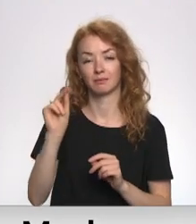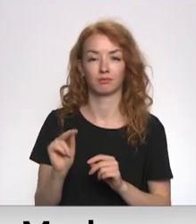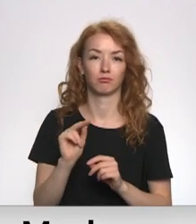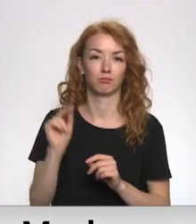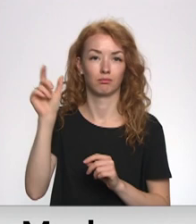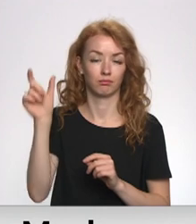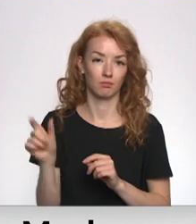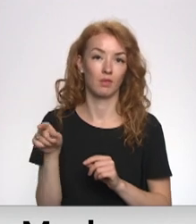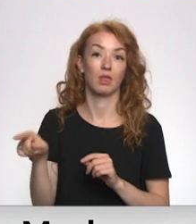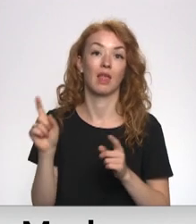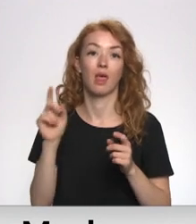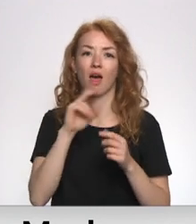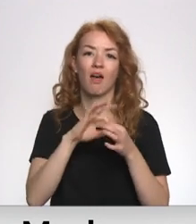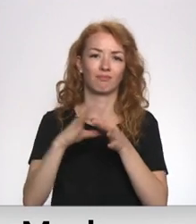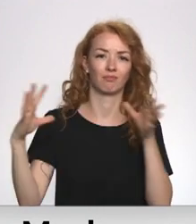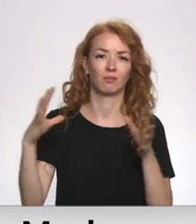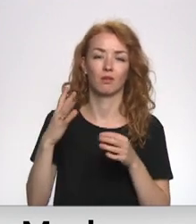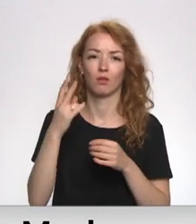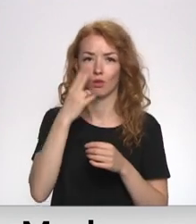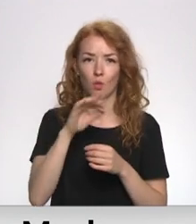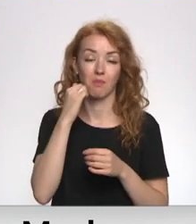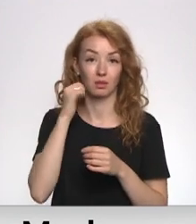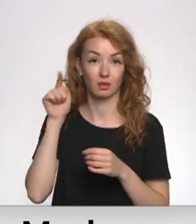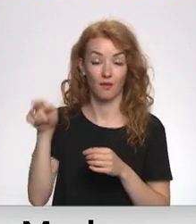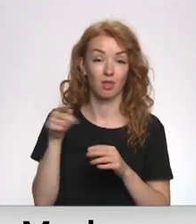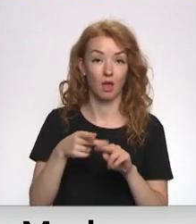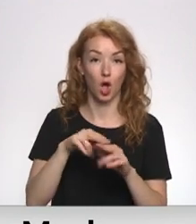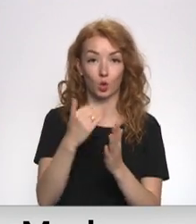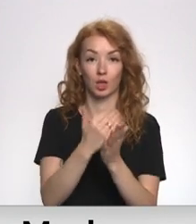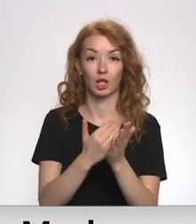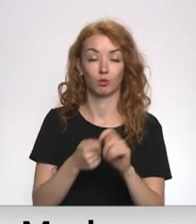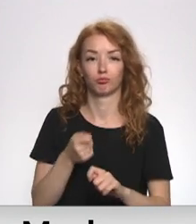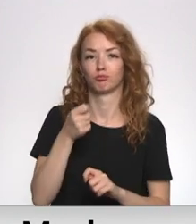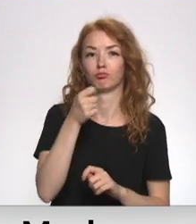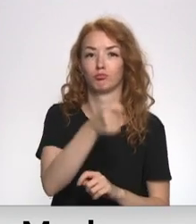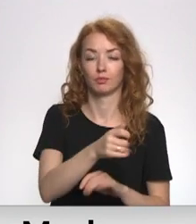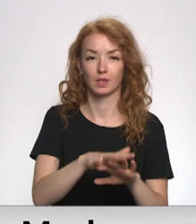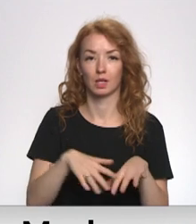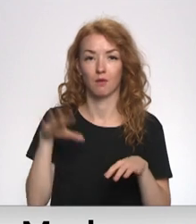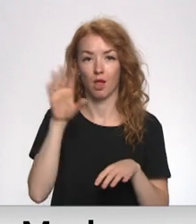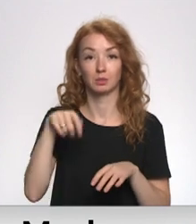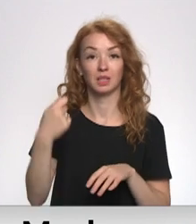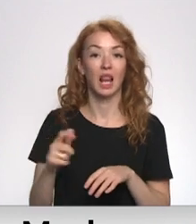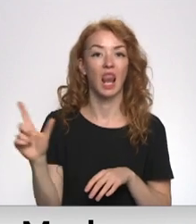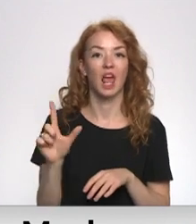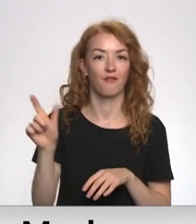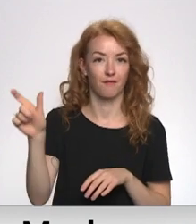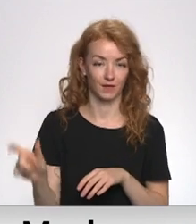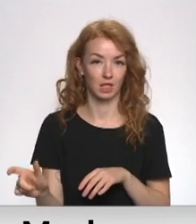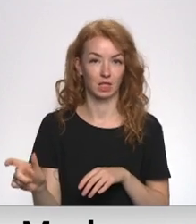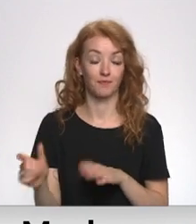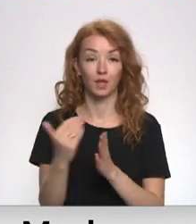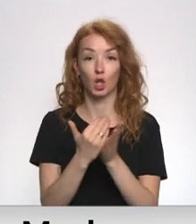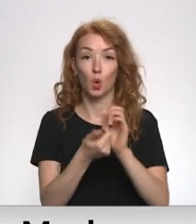no Maskavas patriarkāta jeb autokefālija. Šādu likuma projektu saimā šodien iesniedzis valsts prezidents Egils Levits. Likuma